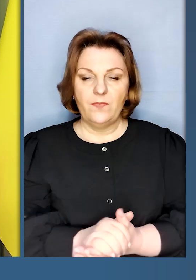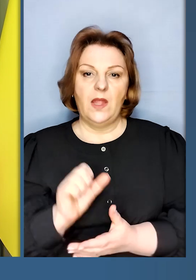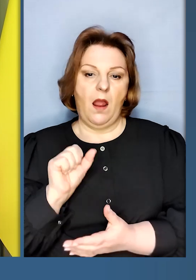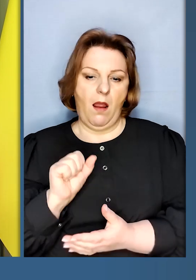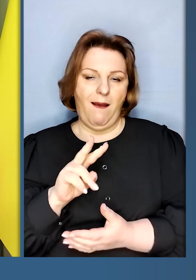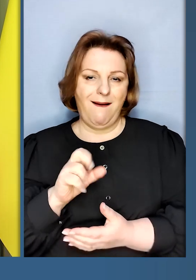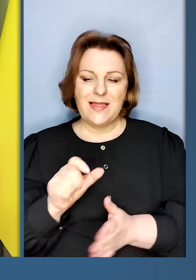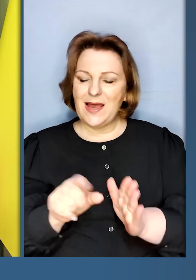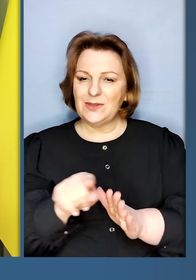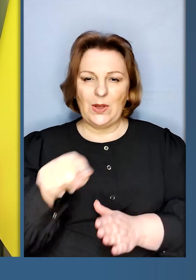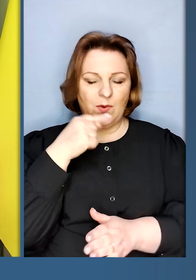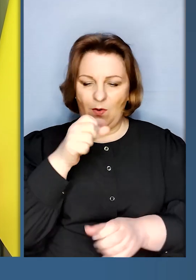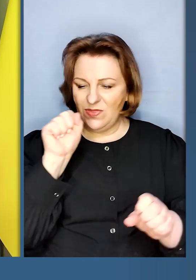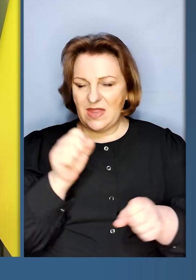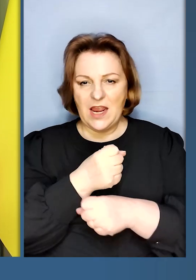Але з